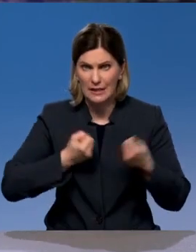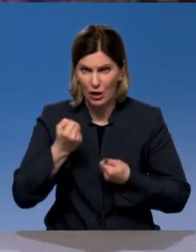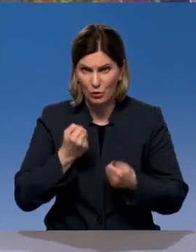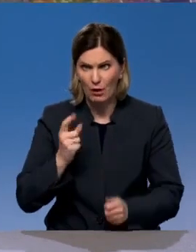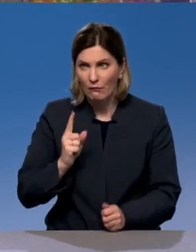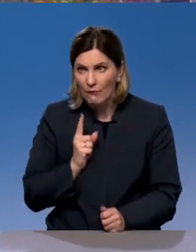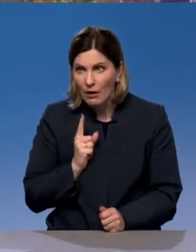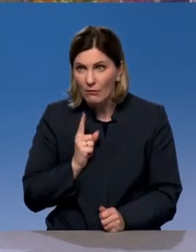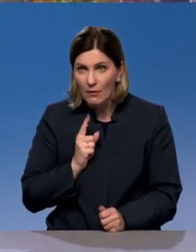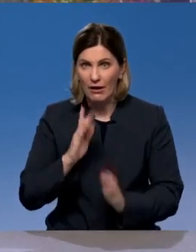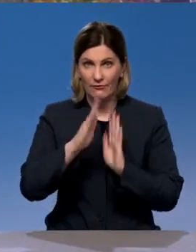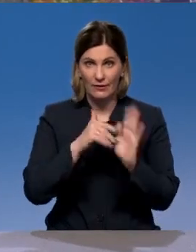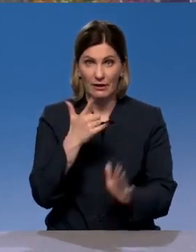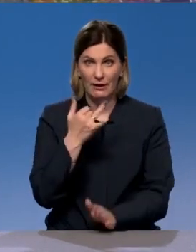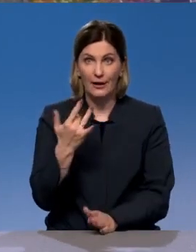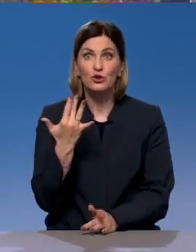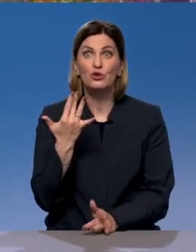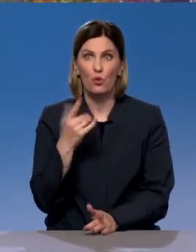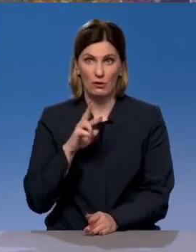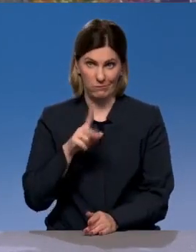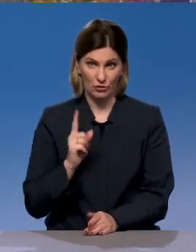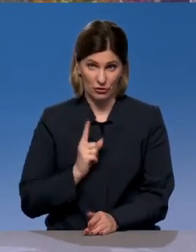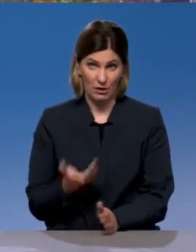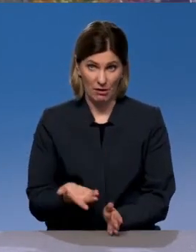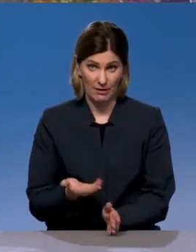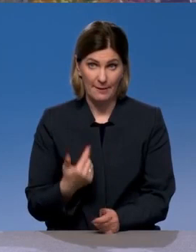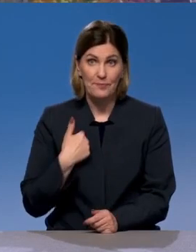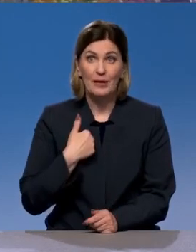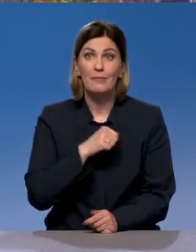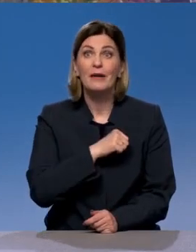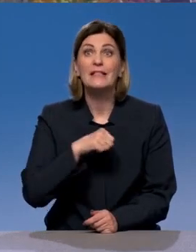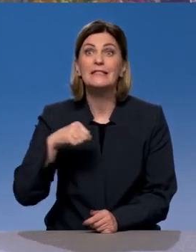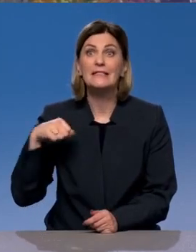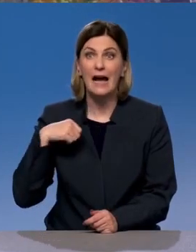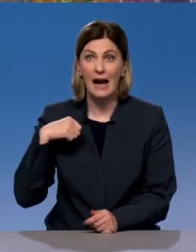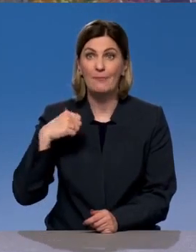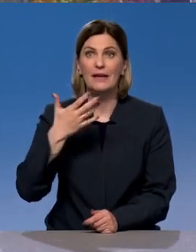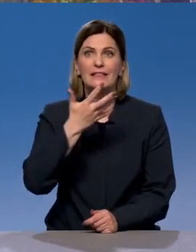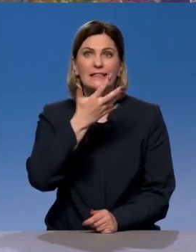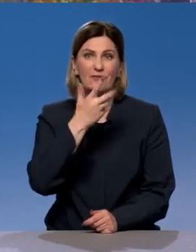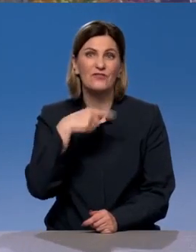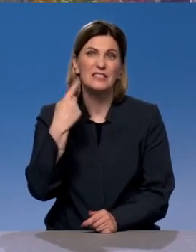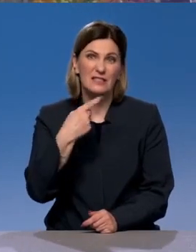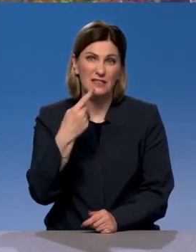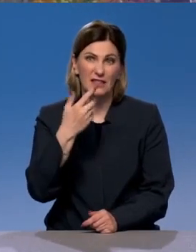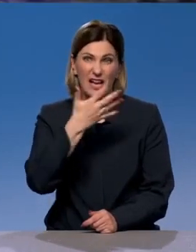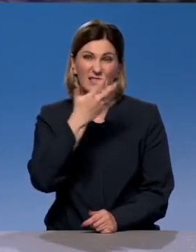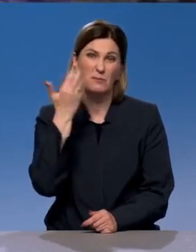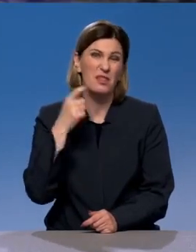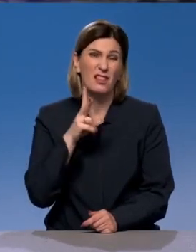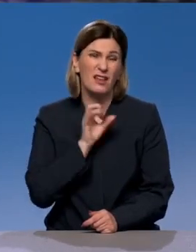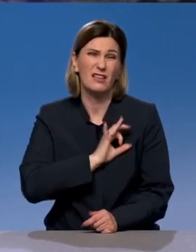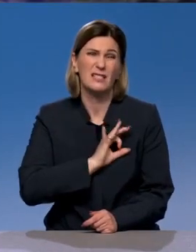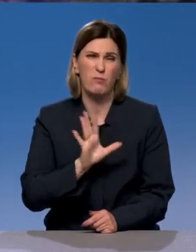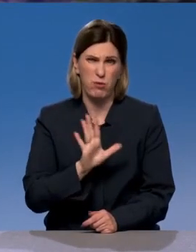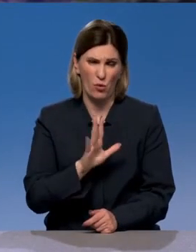Очень часто мы действительно просто сами забываем... Ну, не забываем, что... у нас есть такое право. Да. Просто мы им не пользуемся. Как